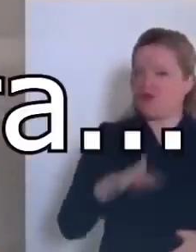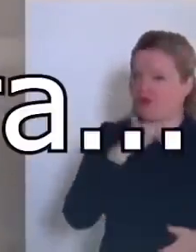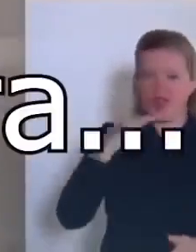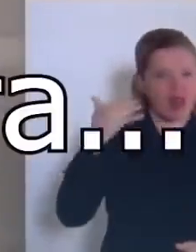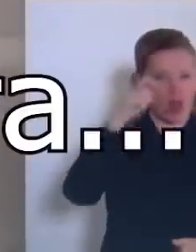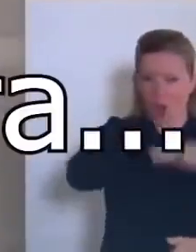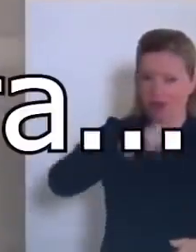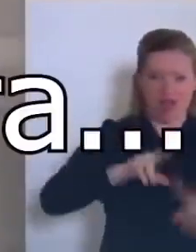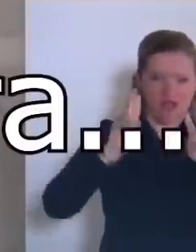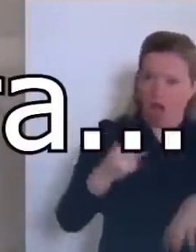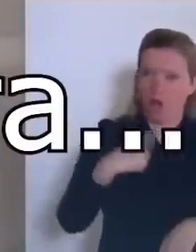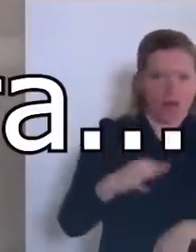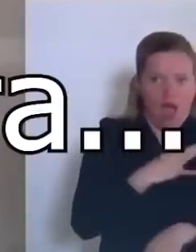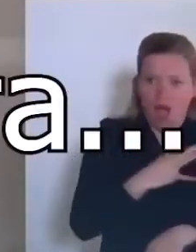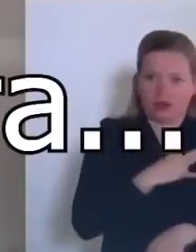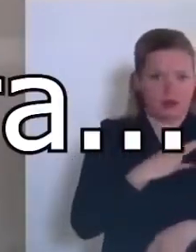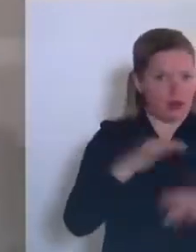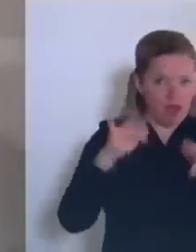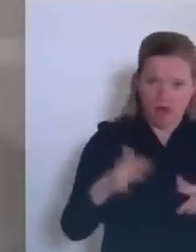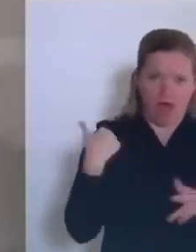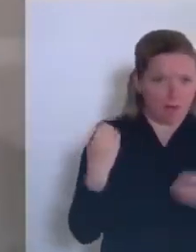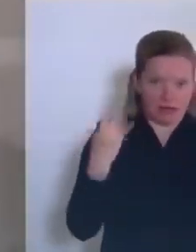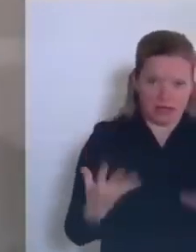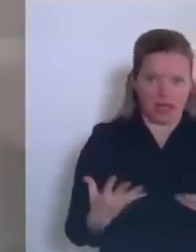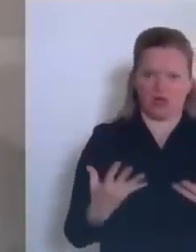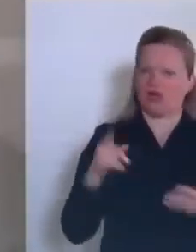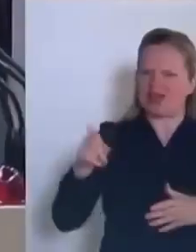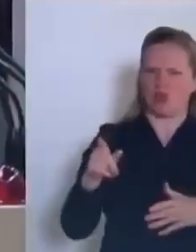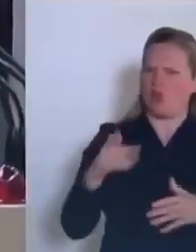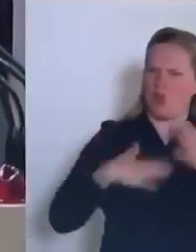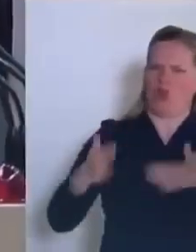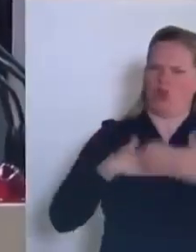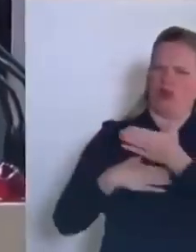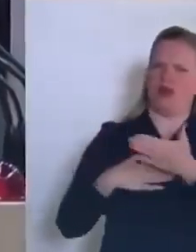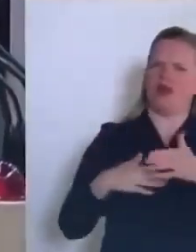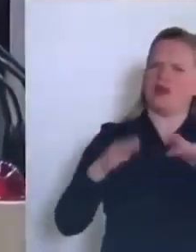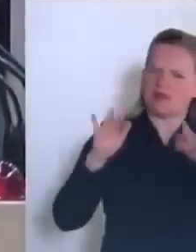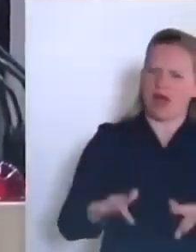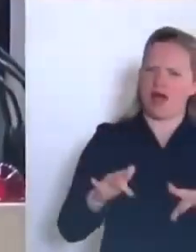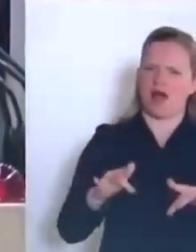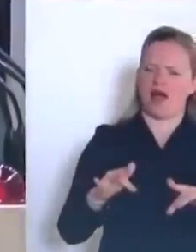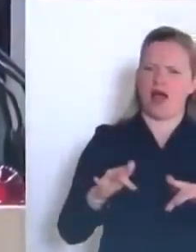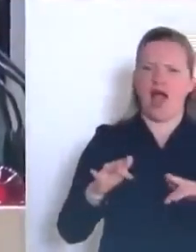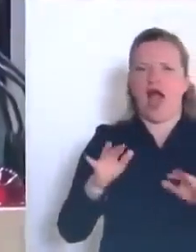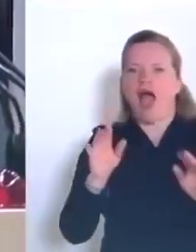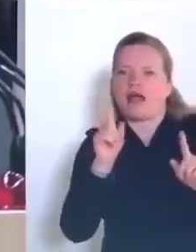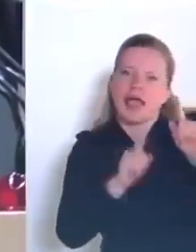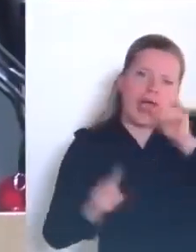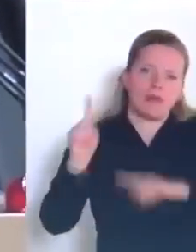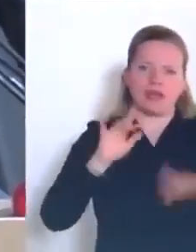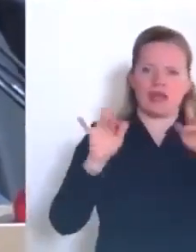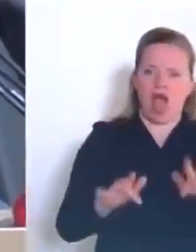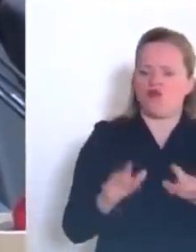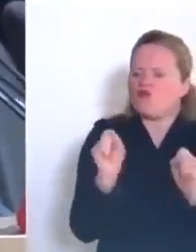avevano paura. E notiamo come sottolinea avevano, non che hanno ancora. È qualcosa di molto brutto, sinistro e dannoso quello che qui